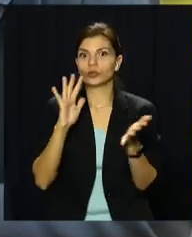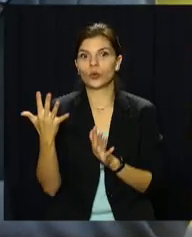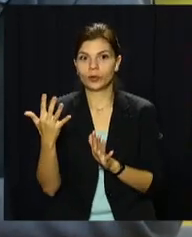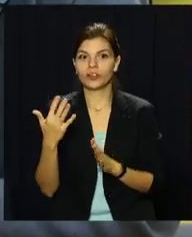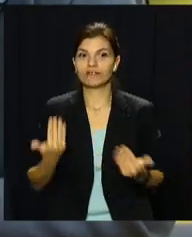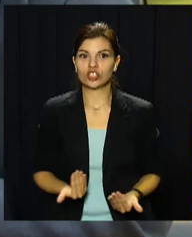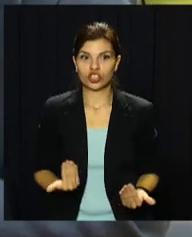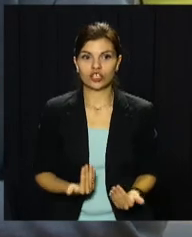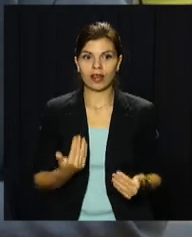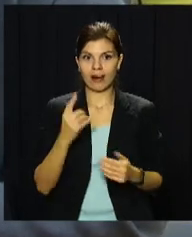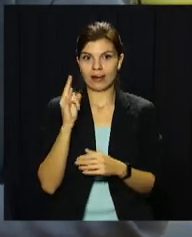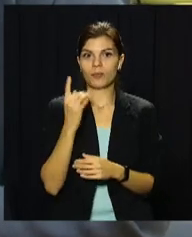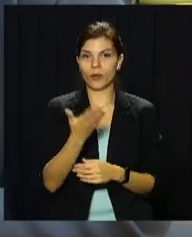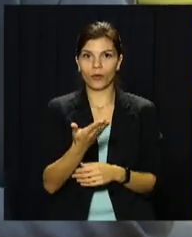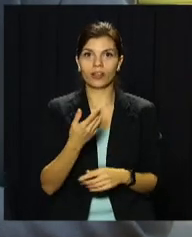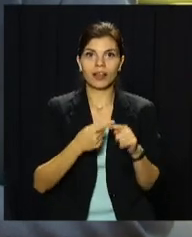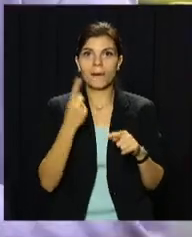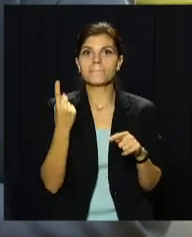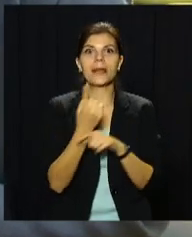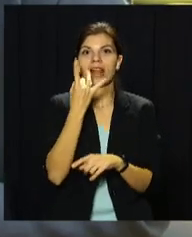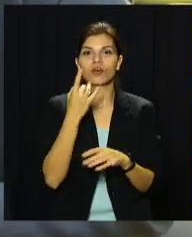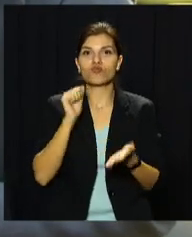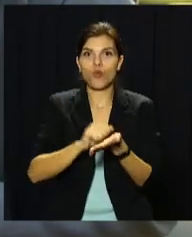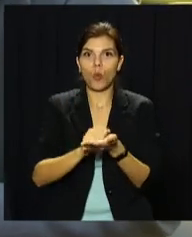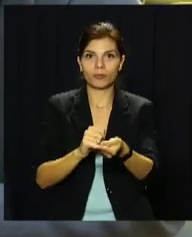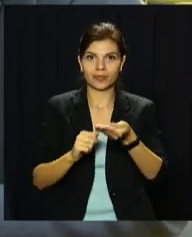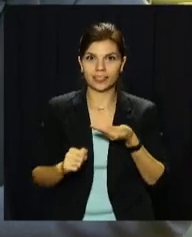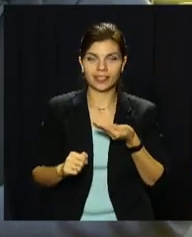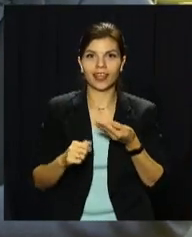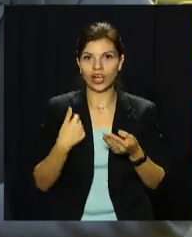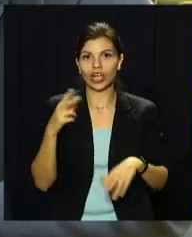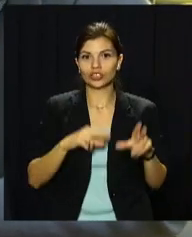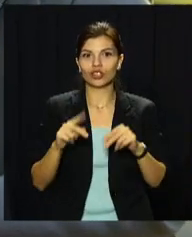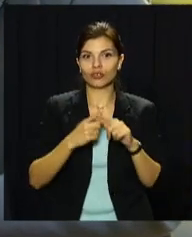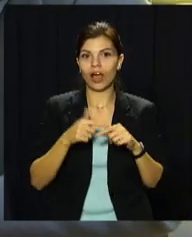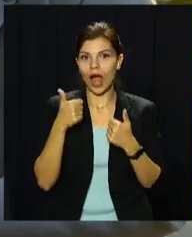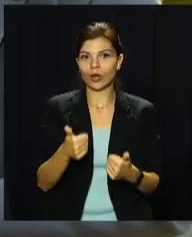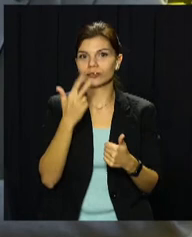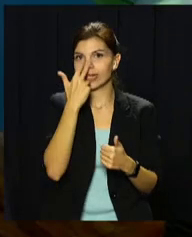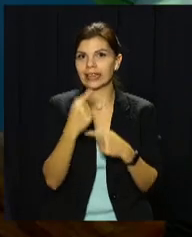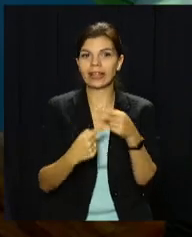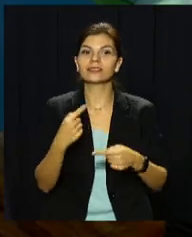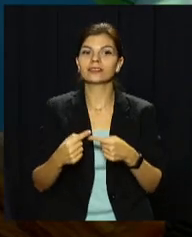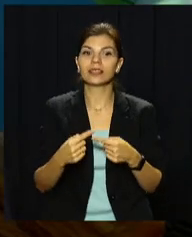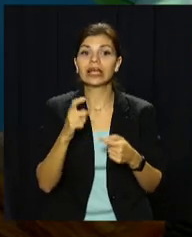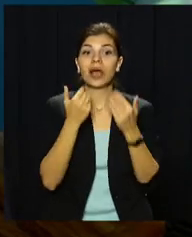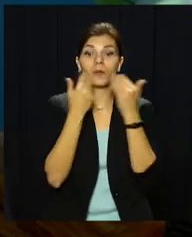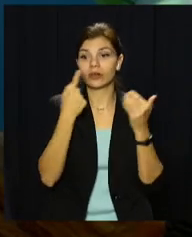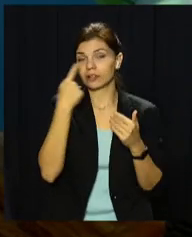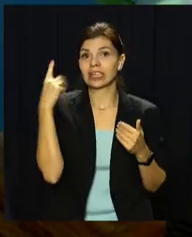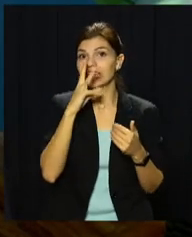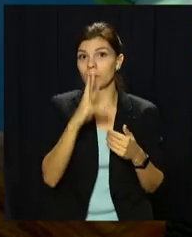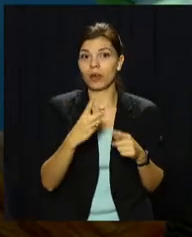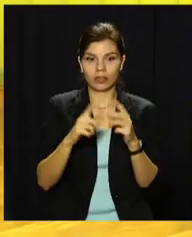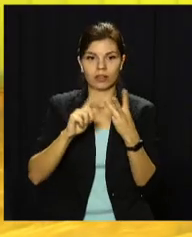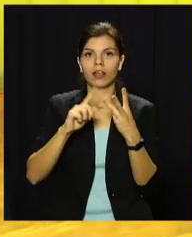в житті дитина. Це все-таки перший документ. І я вважаю, це хороша традиція. За останні три місяці – це